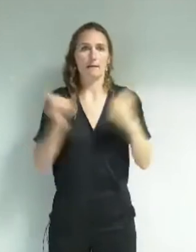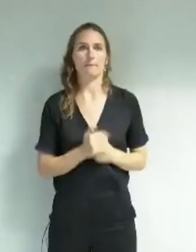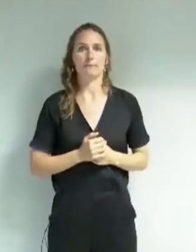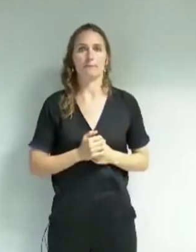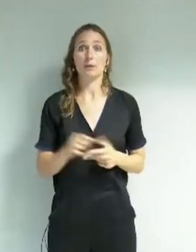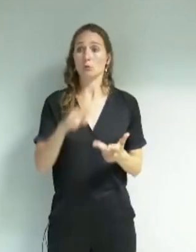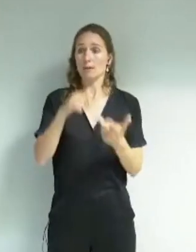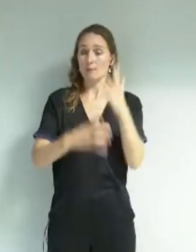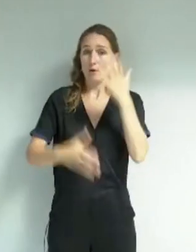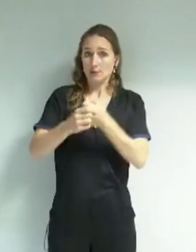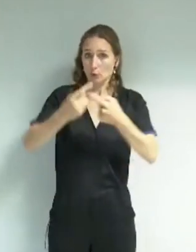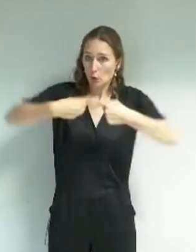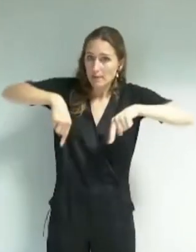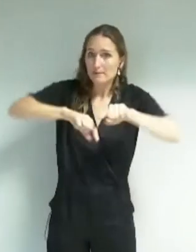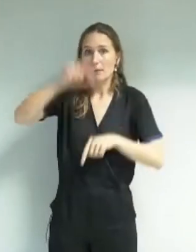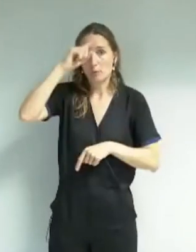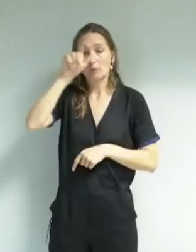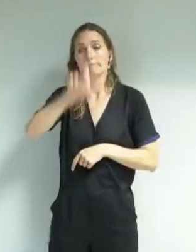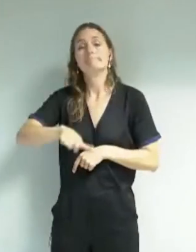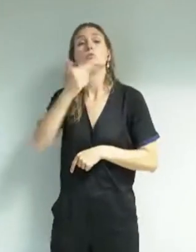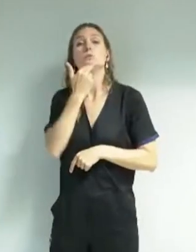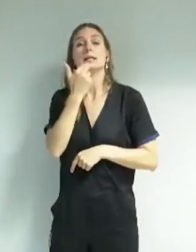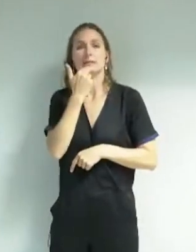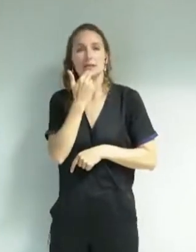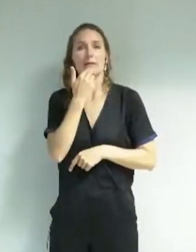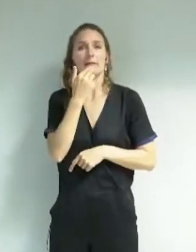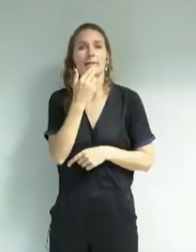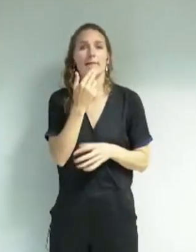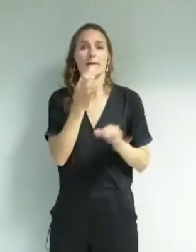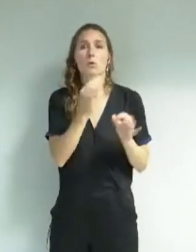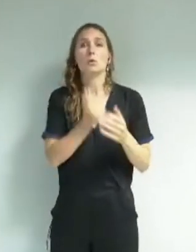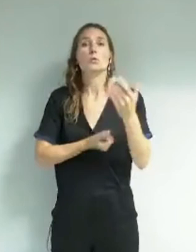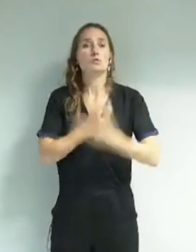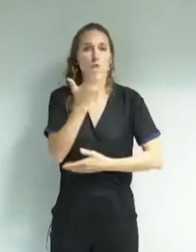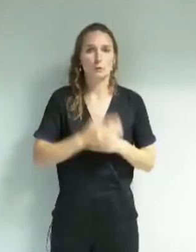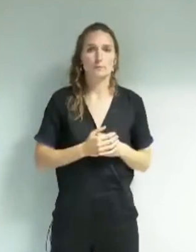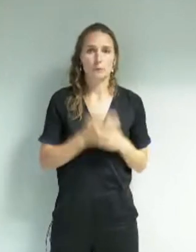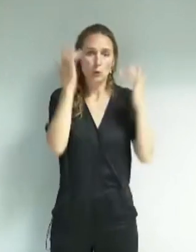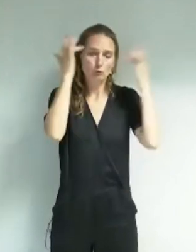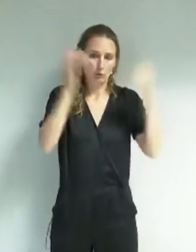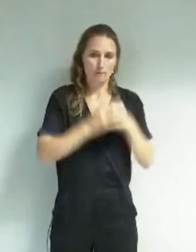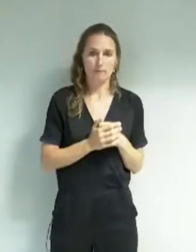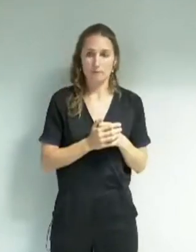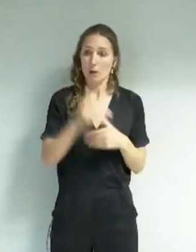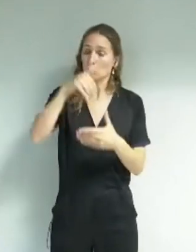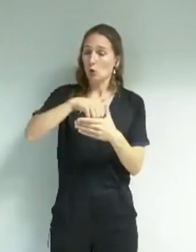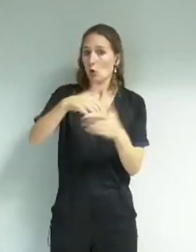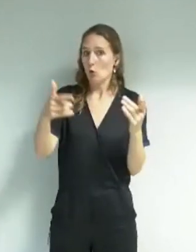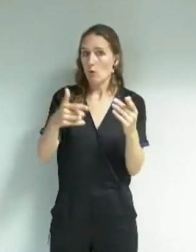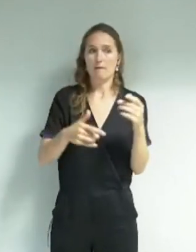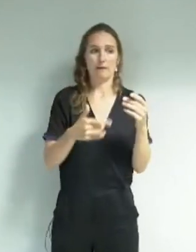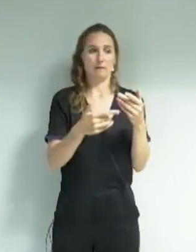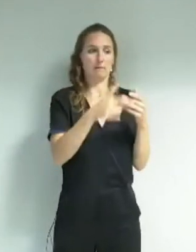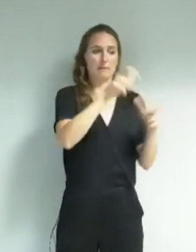usagers et usagères de la culture pour chaque structure. Créer ces espaces pour interagir avec les professionnels des équipements culturels